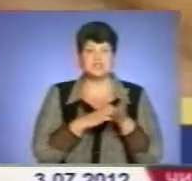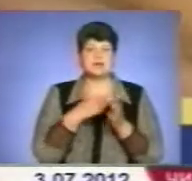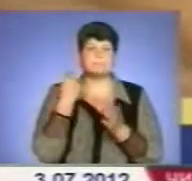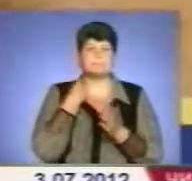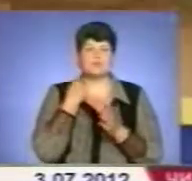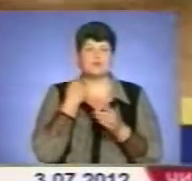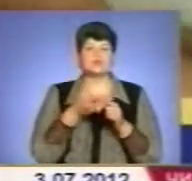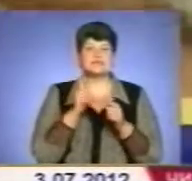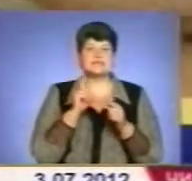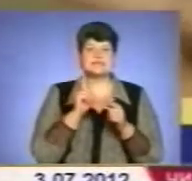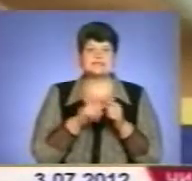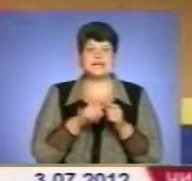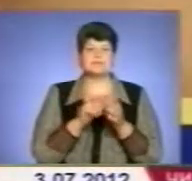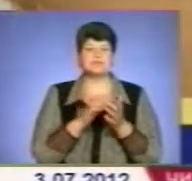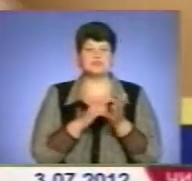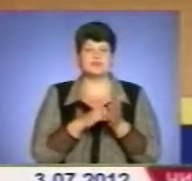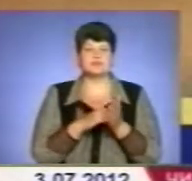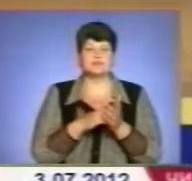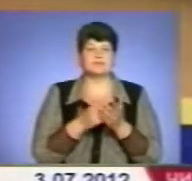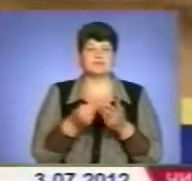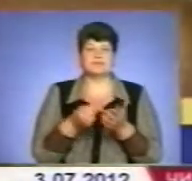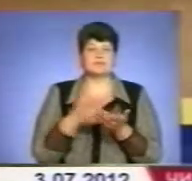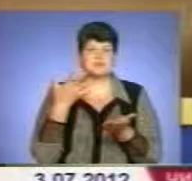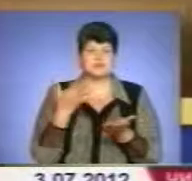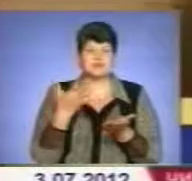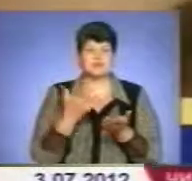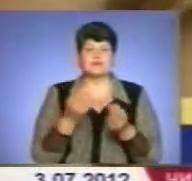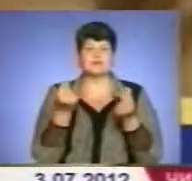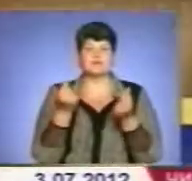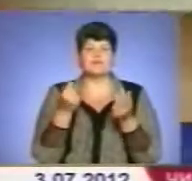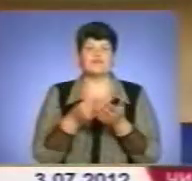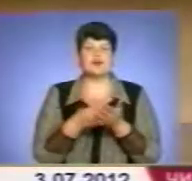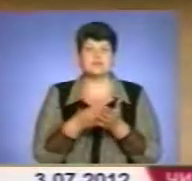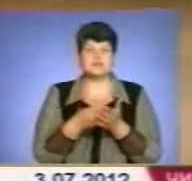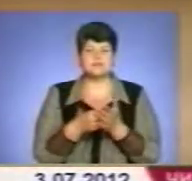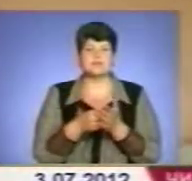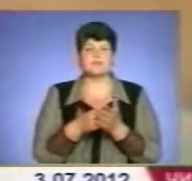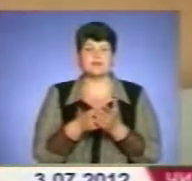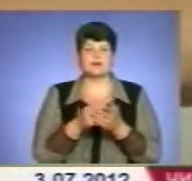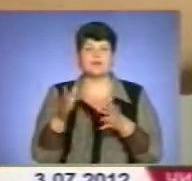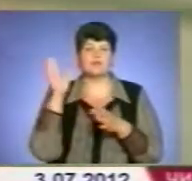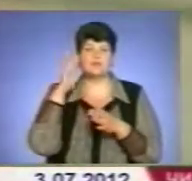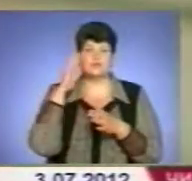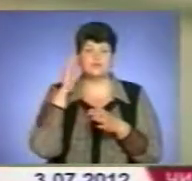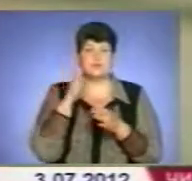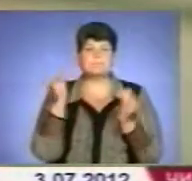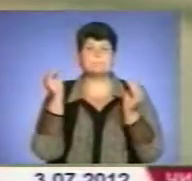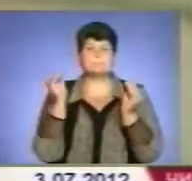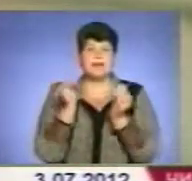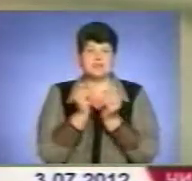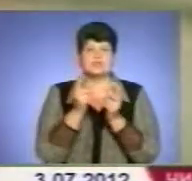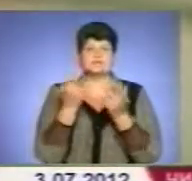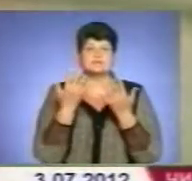електроенергією є збитковість тарифів. Так, вартість водопостачання і водовідведення менша за суму доходів за надані послуги.